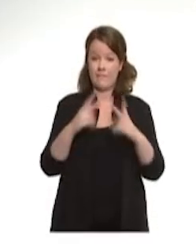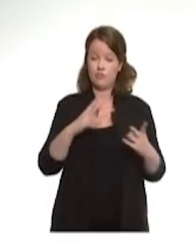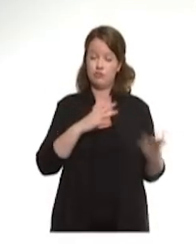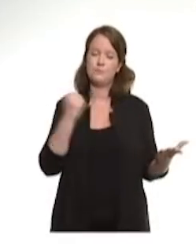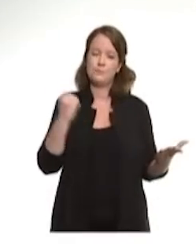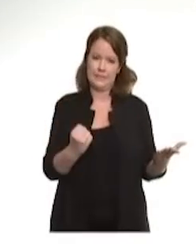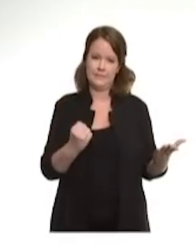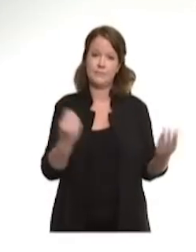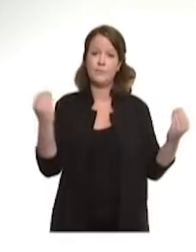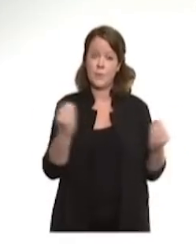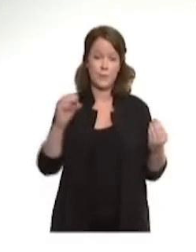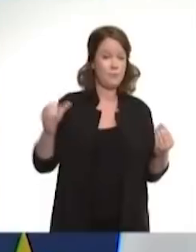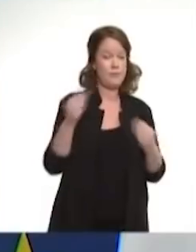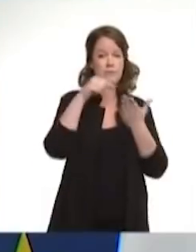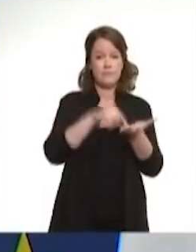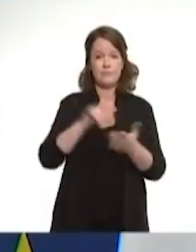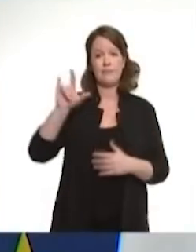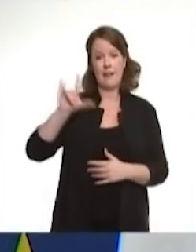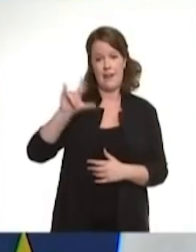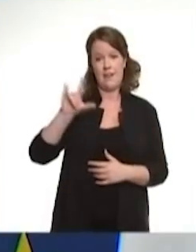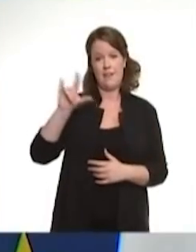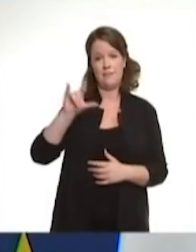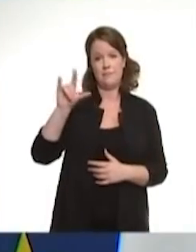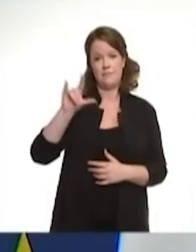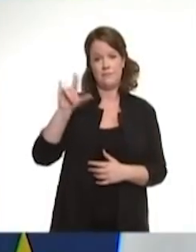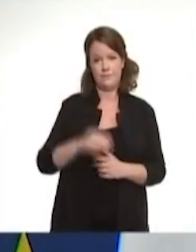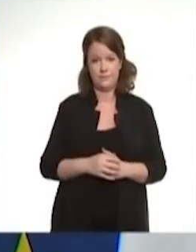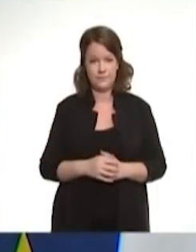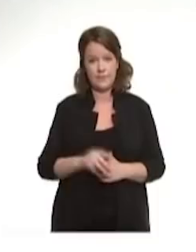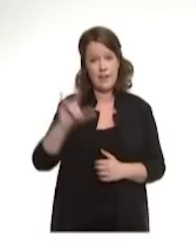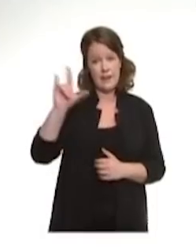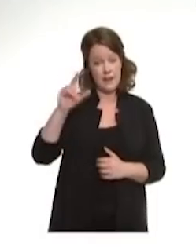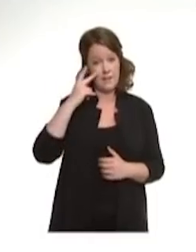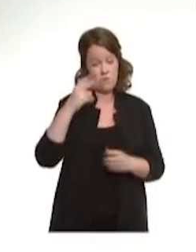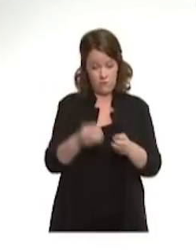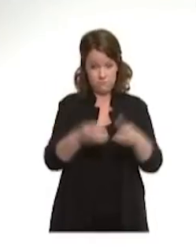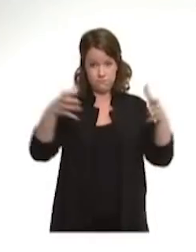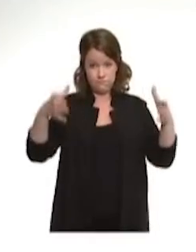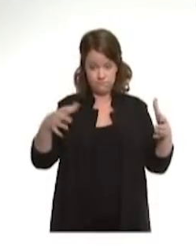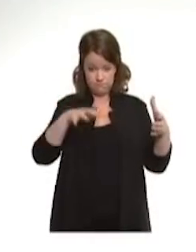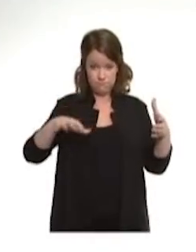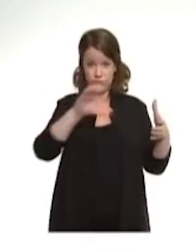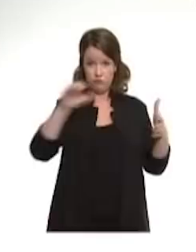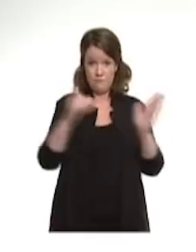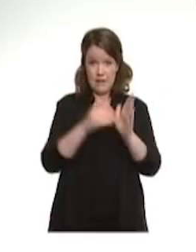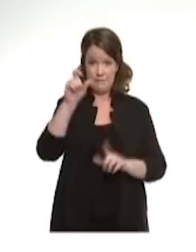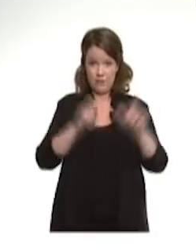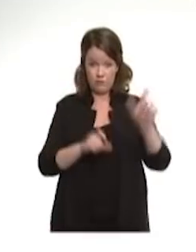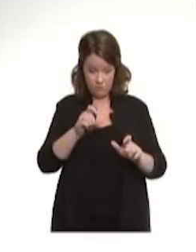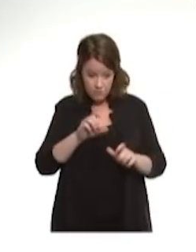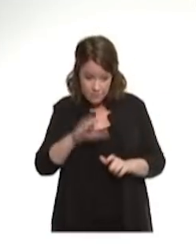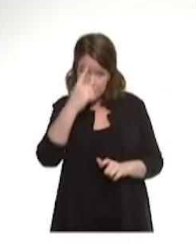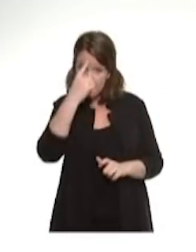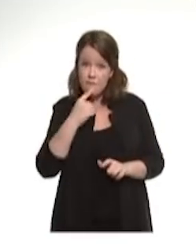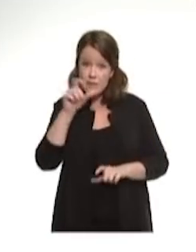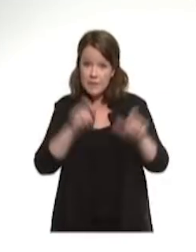tout d'abord, vous allez voir apparaître sur l'écran, avec une incidence très élevée, une incidence chez les personnes vulnérables également